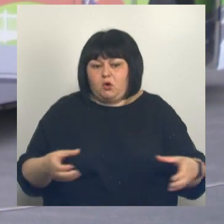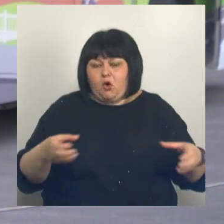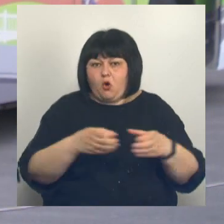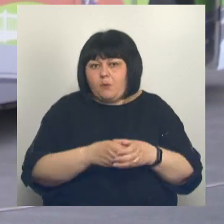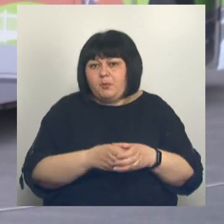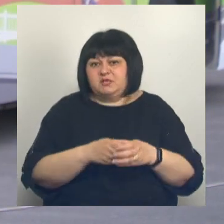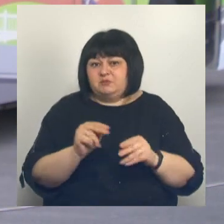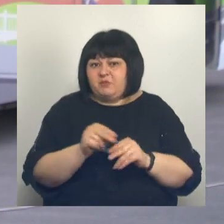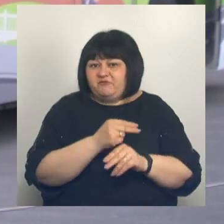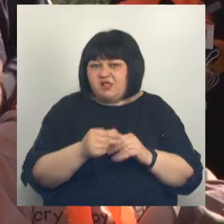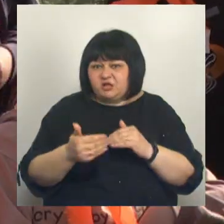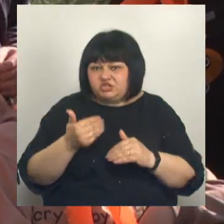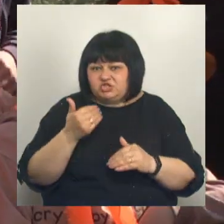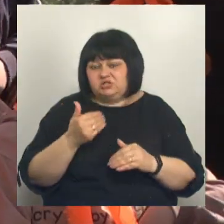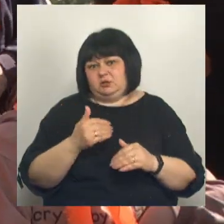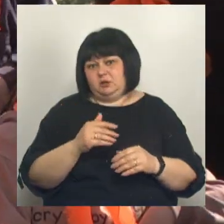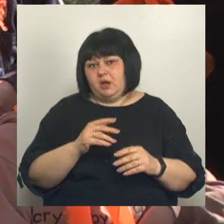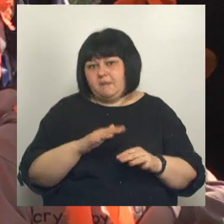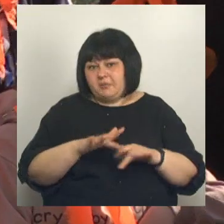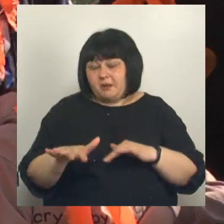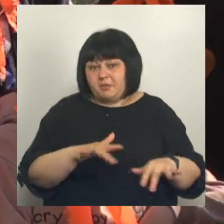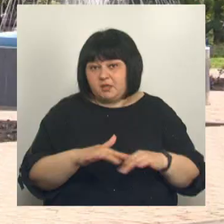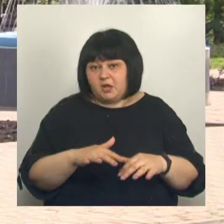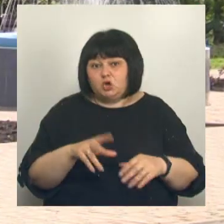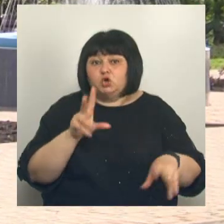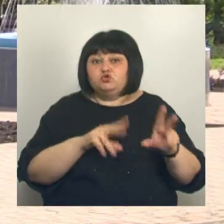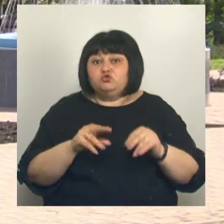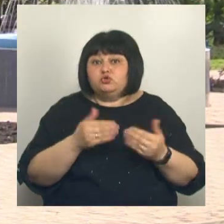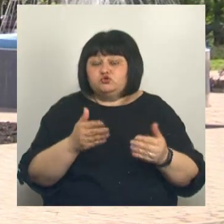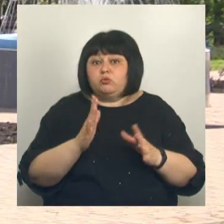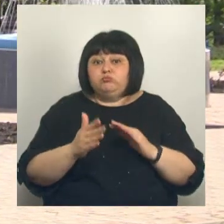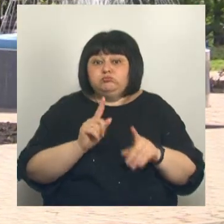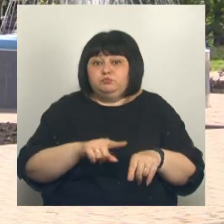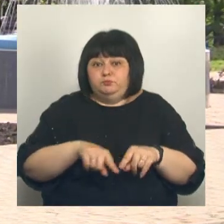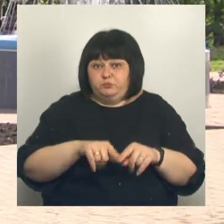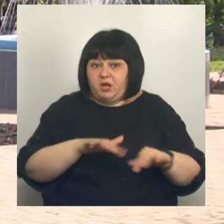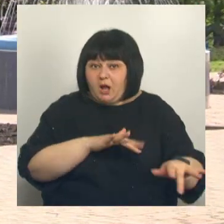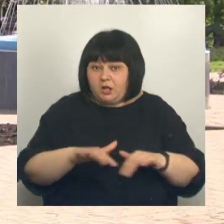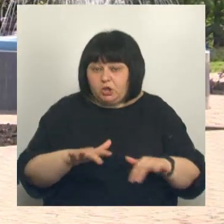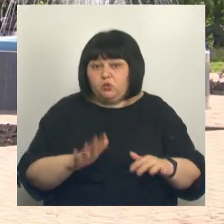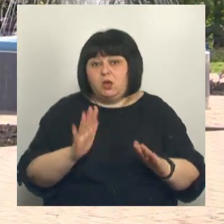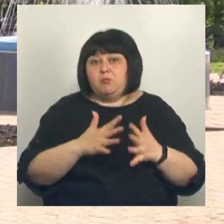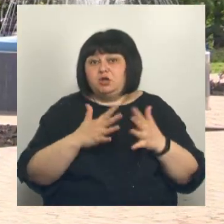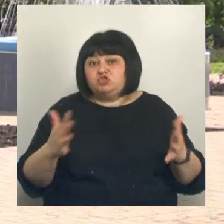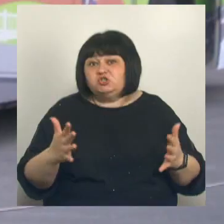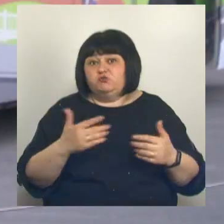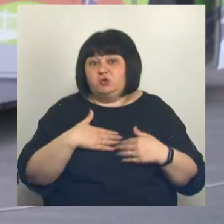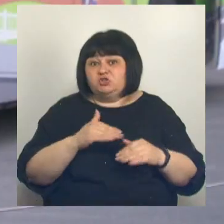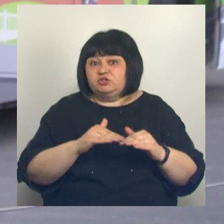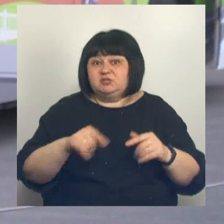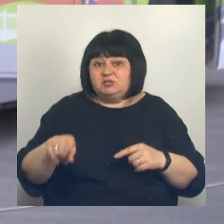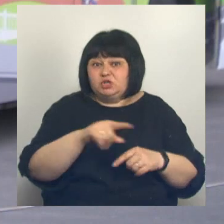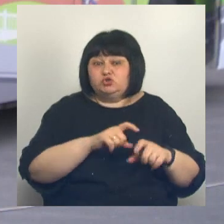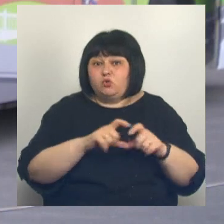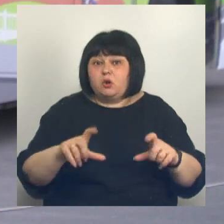профилактических мероприятий. С учетом того, что у нас впереди каникулы, и большинство наших школьников, наверное, все равно